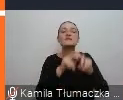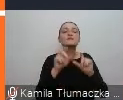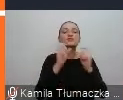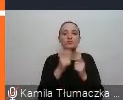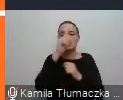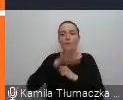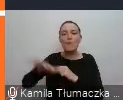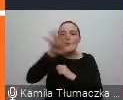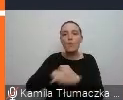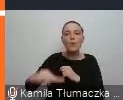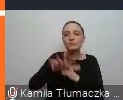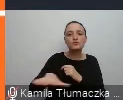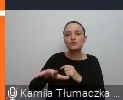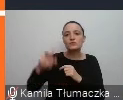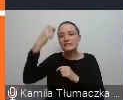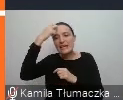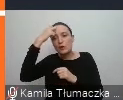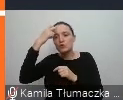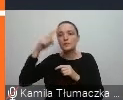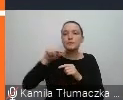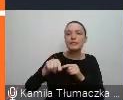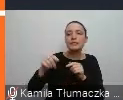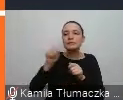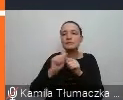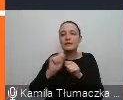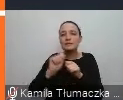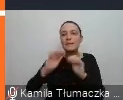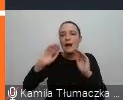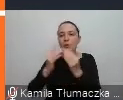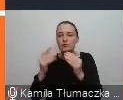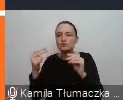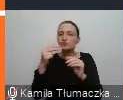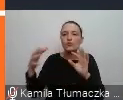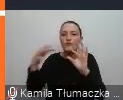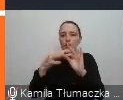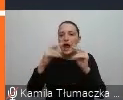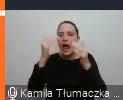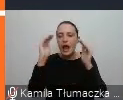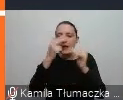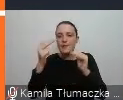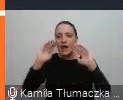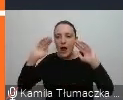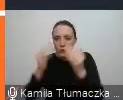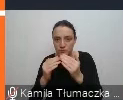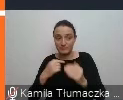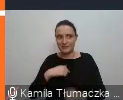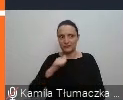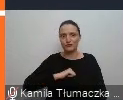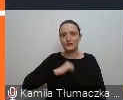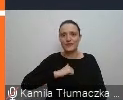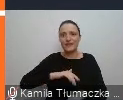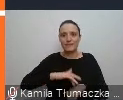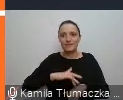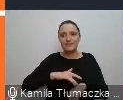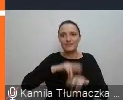wszelkiego rodzaju stereotypy społeczne związane z autyzmem. Także ja osobiście czekam bardzo na wyniki